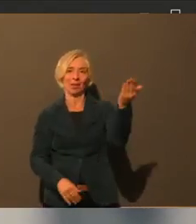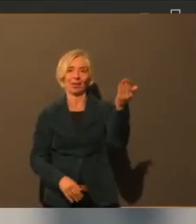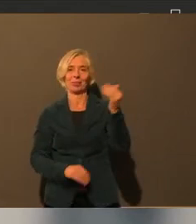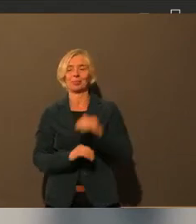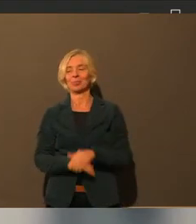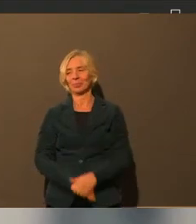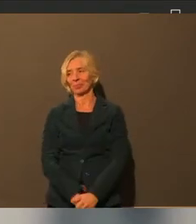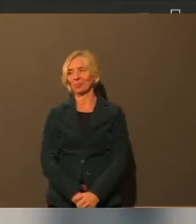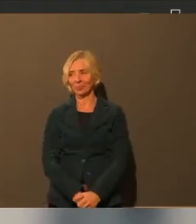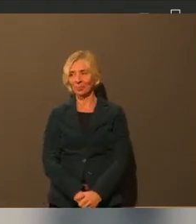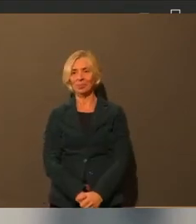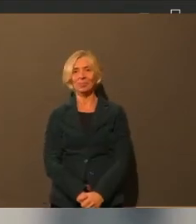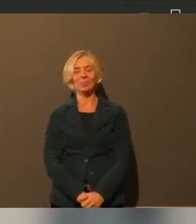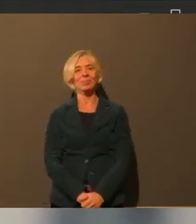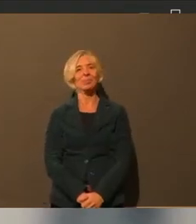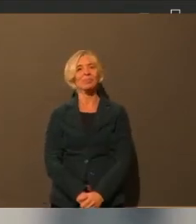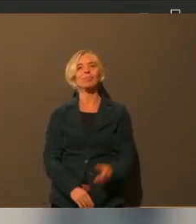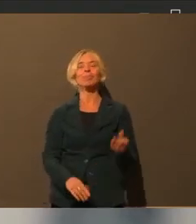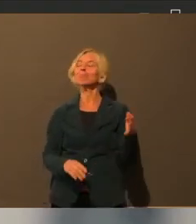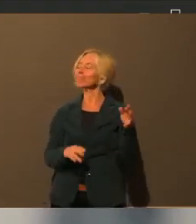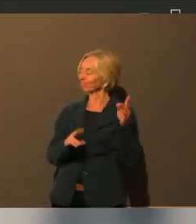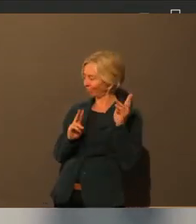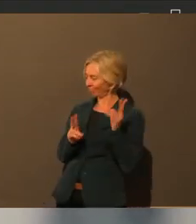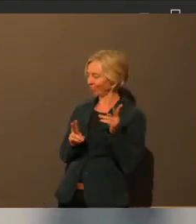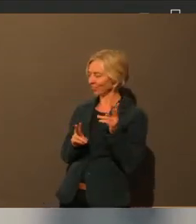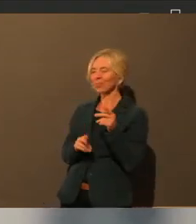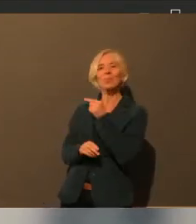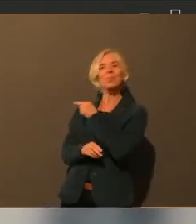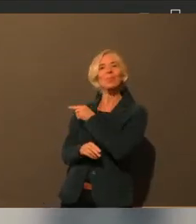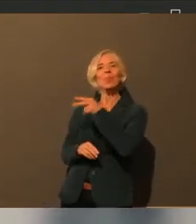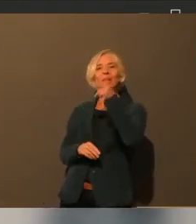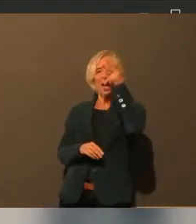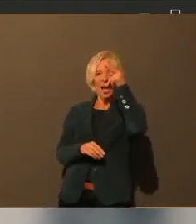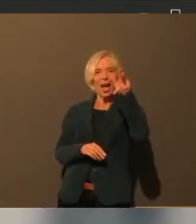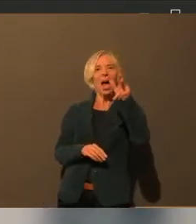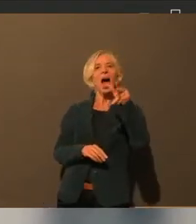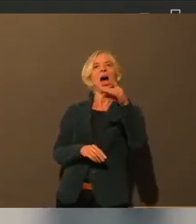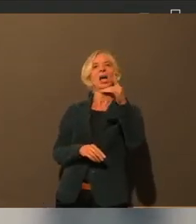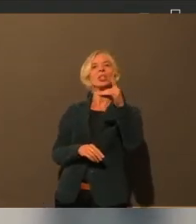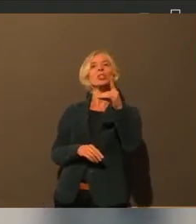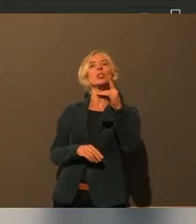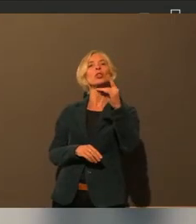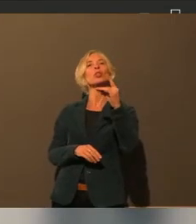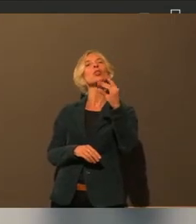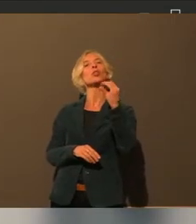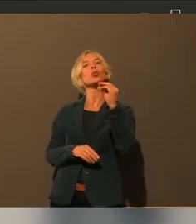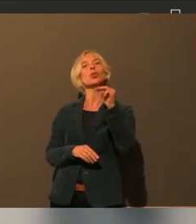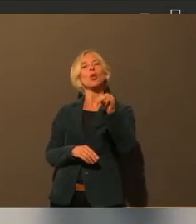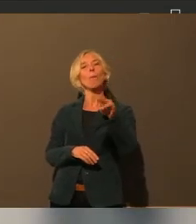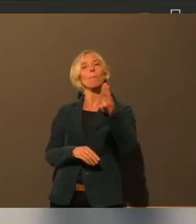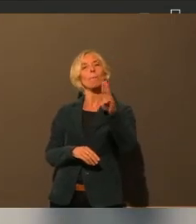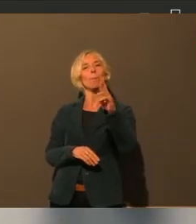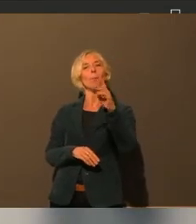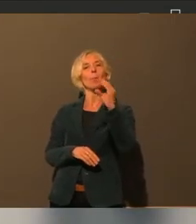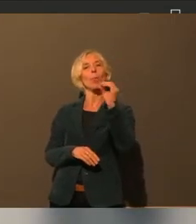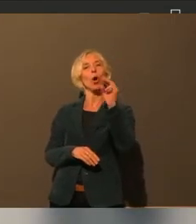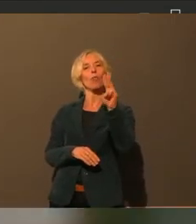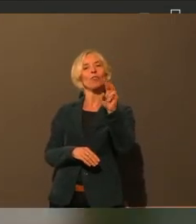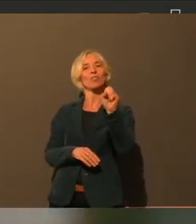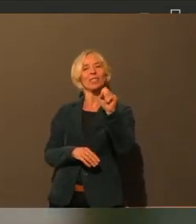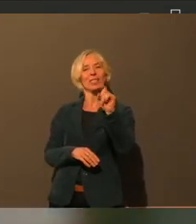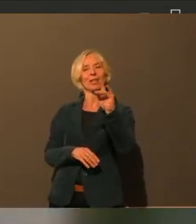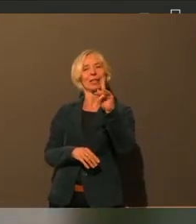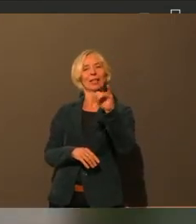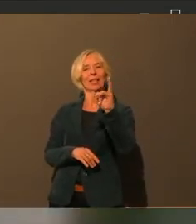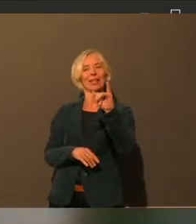Genau. Der Herr Dombrovski hat den Tübinger Weg angesprochen, so nenne ich ihn jetzt mal. Und da ganz speziell möchte ich nochmal das